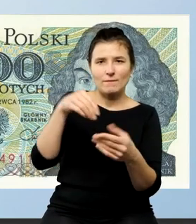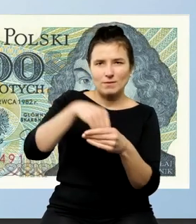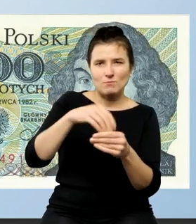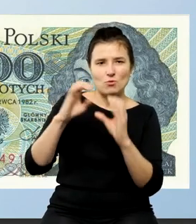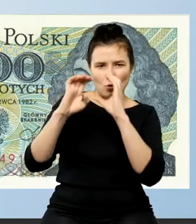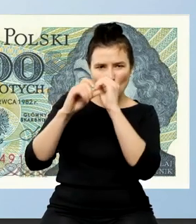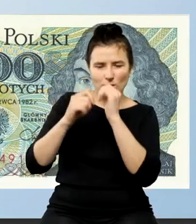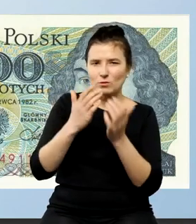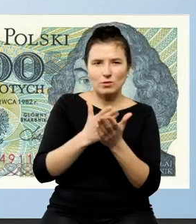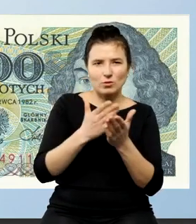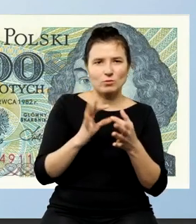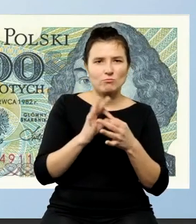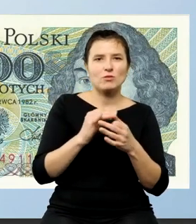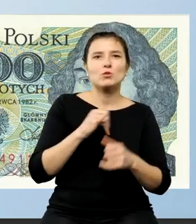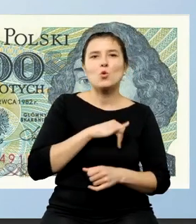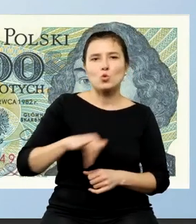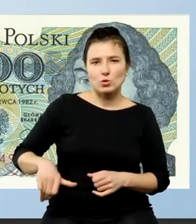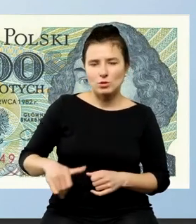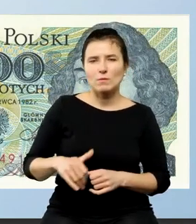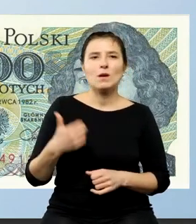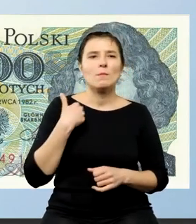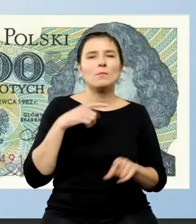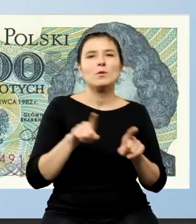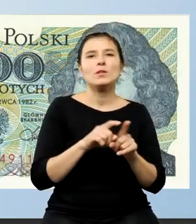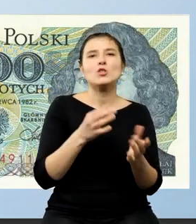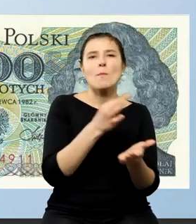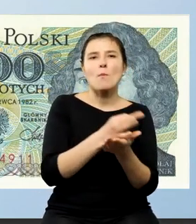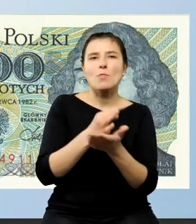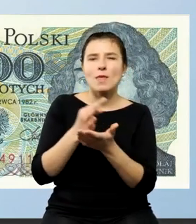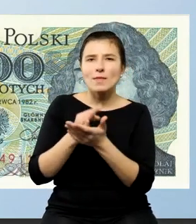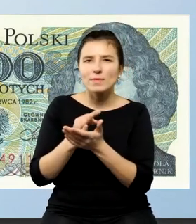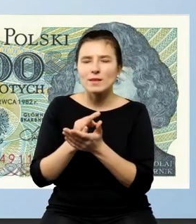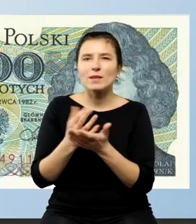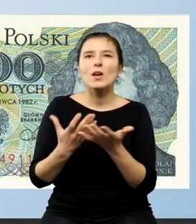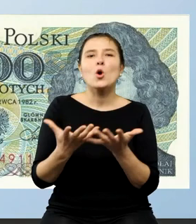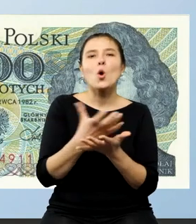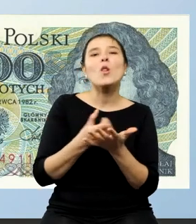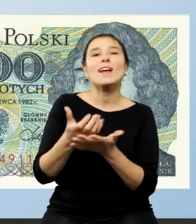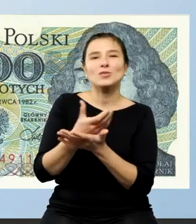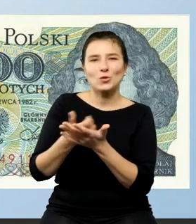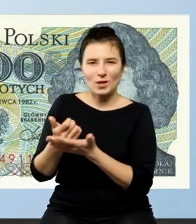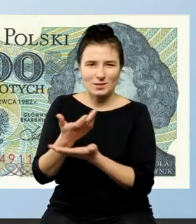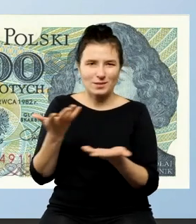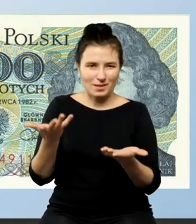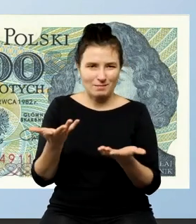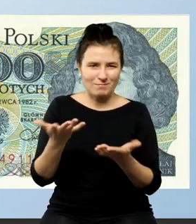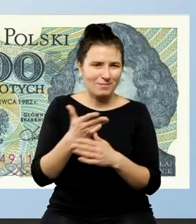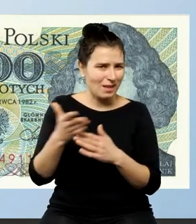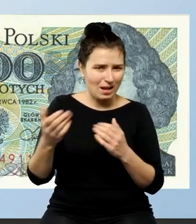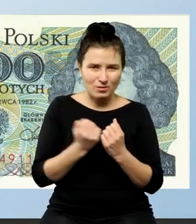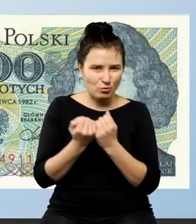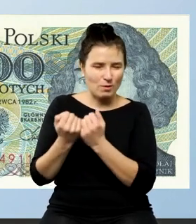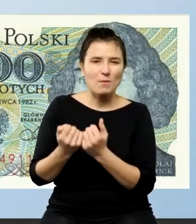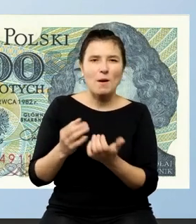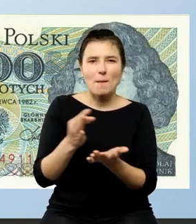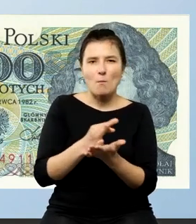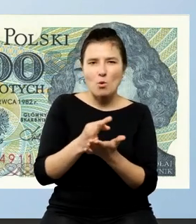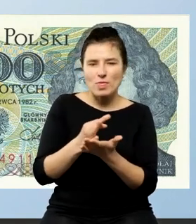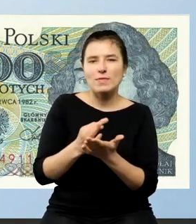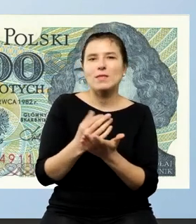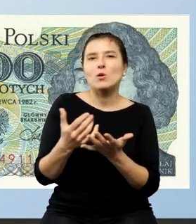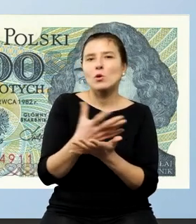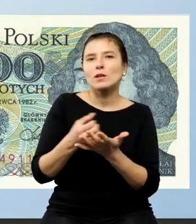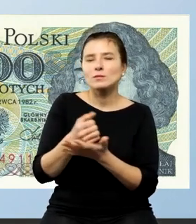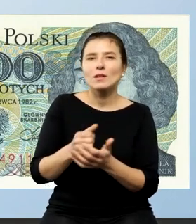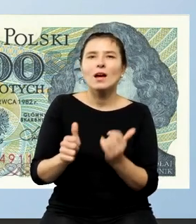tylko kwestia obchodowa oczywiście były monety kolekcjonerskie dalej są monety kolekcjonerskie natomiast kwestia natomiast zmieniającej się